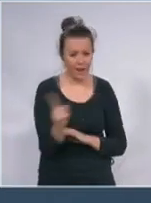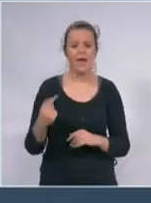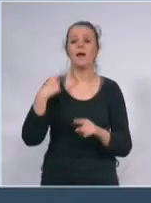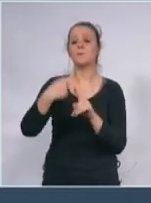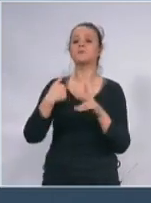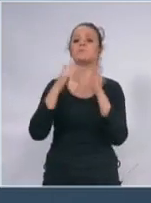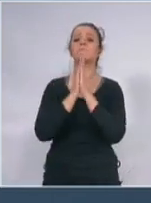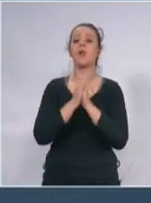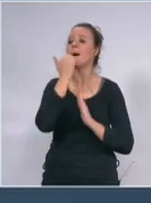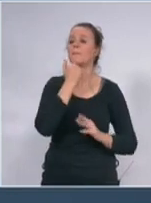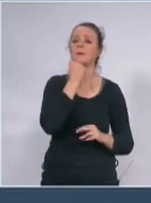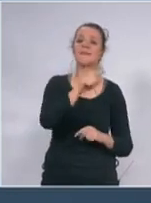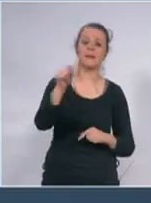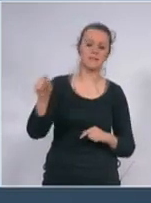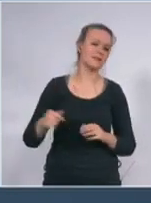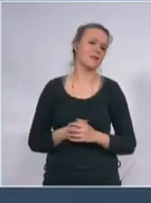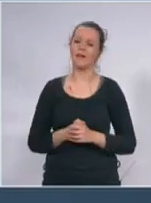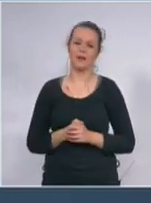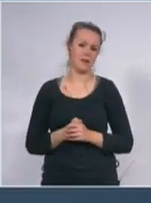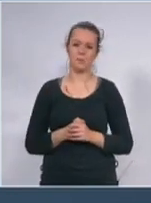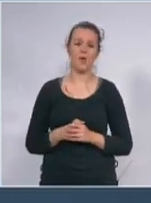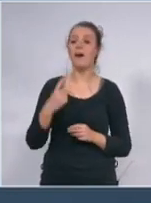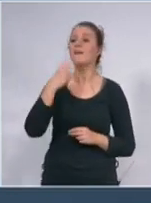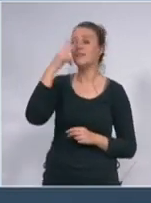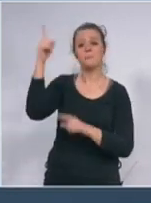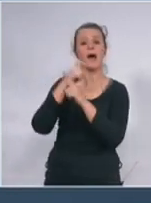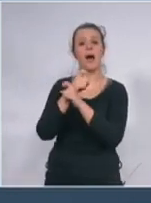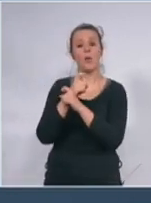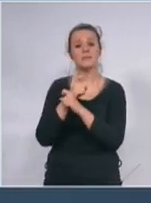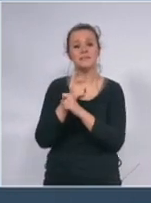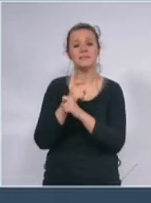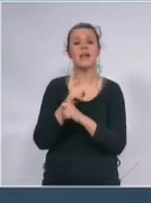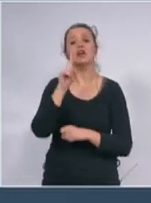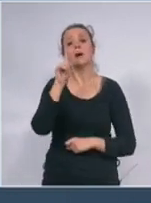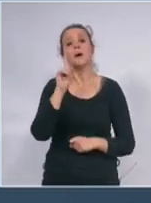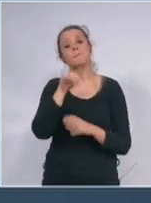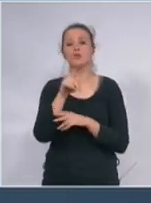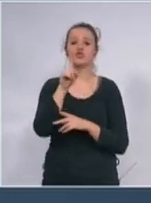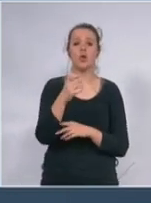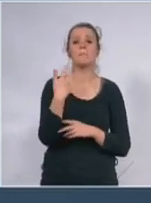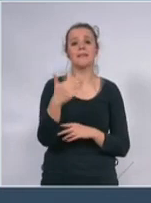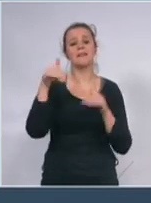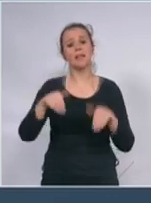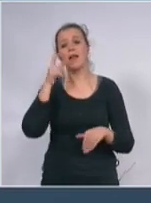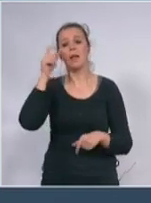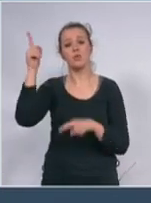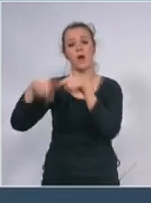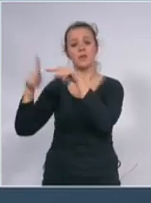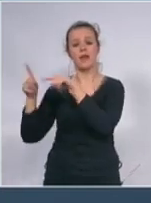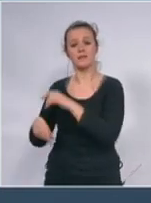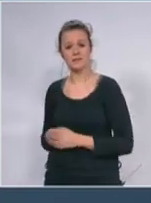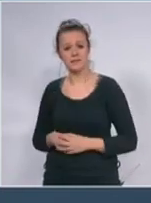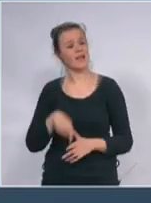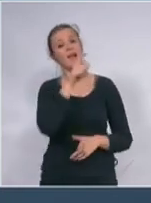nemojte nemojte ljudi vidim da u Austriji već 150.000 ljudi ostalo bez posla ninde u Francuskoji